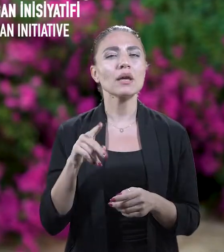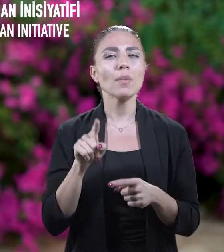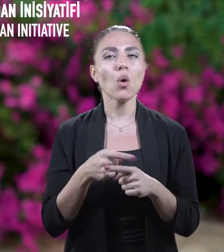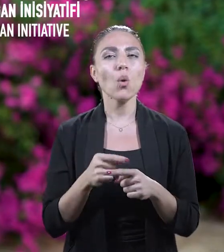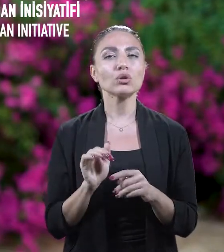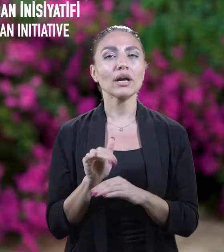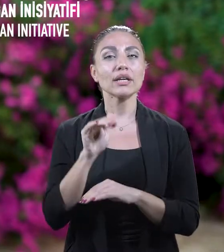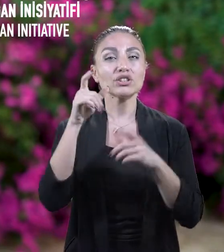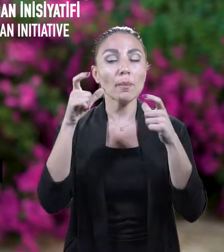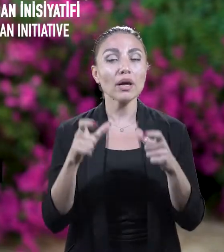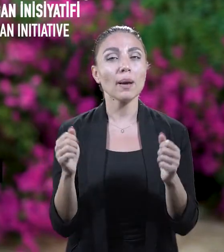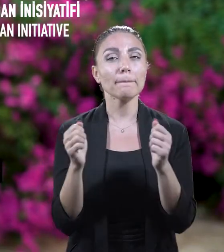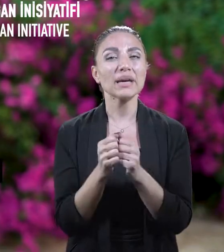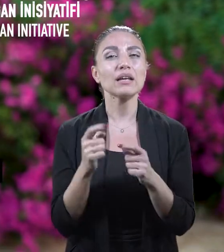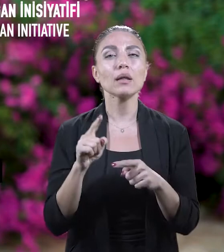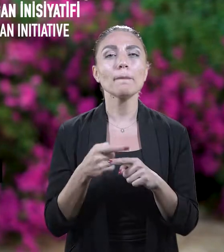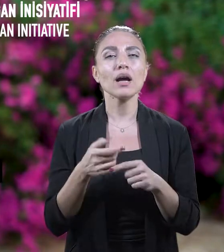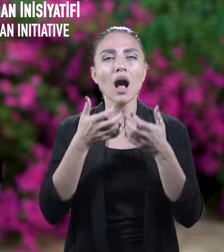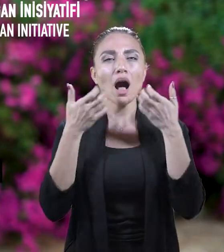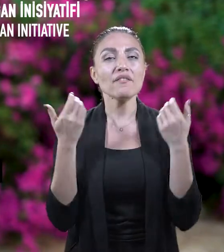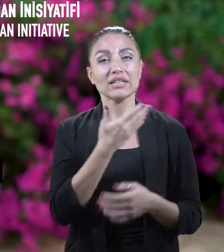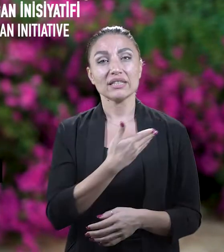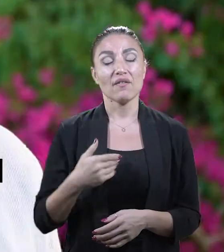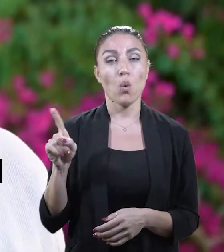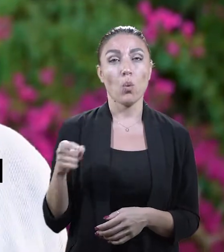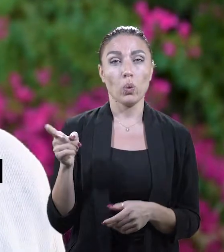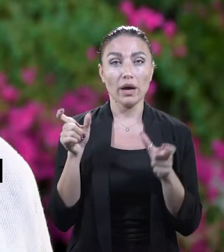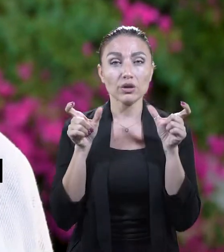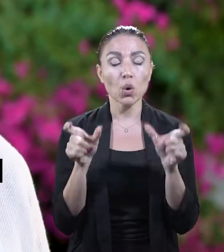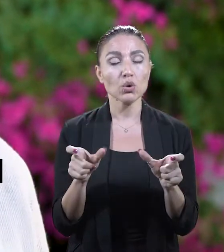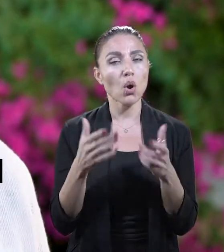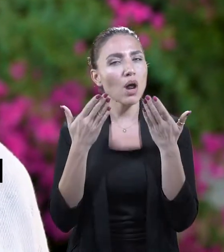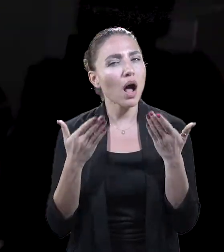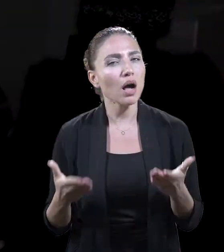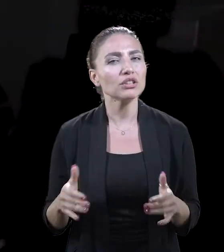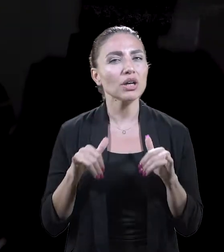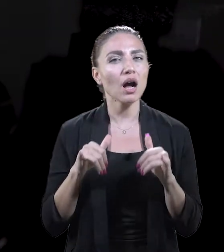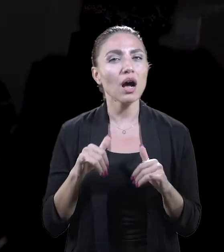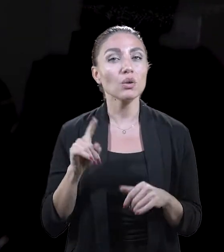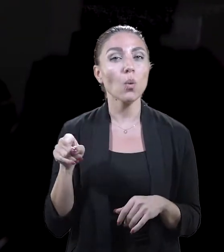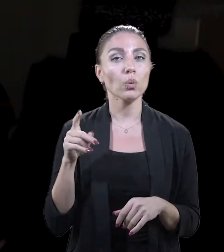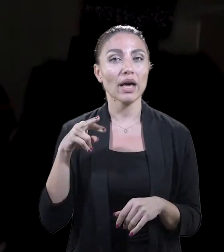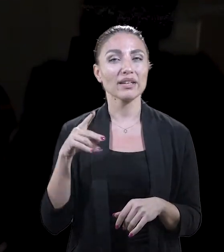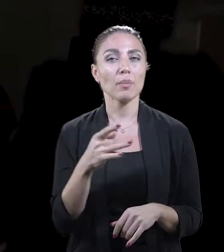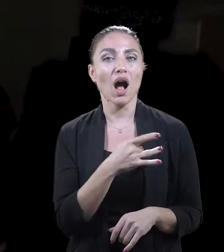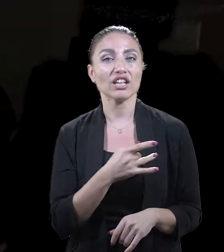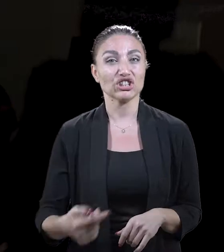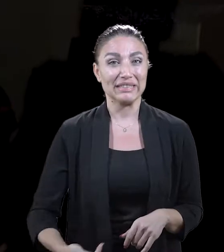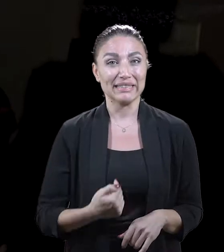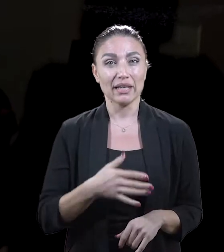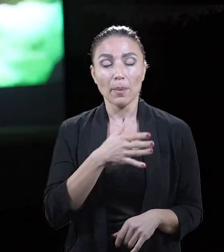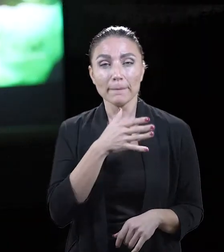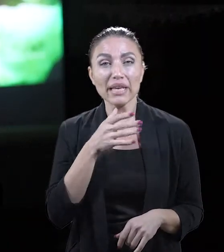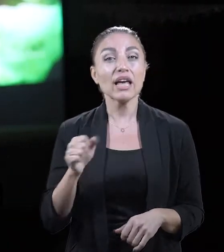ortak yaşam alanını birlikte paylaştığı hayvanları seviyor, onları koruyup kolluyor. Ancak tıpkı onlar gibi acı